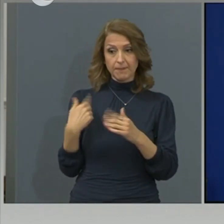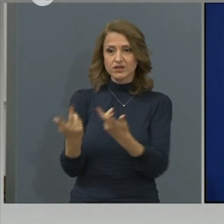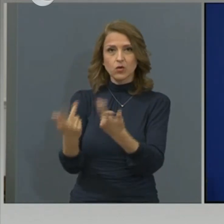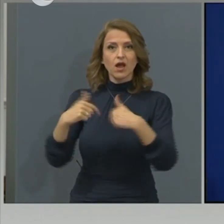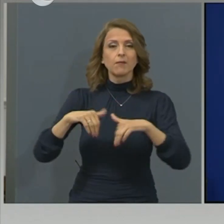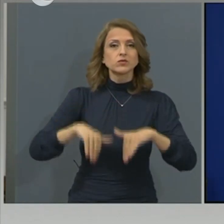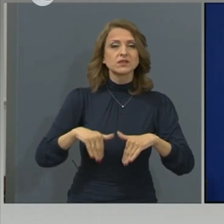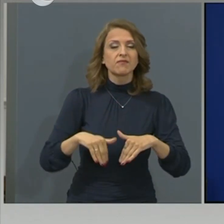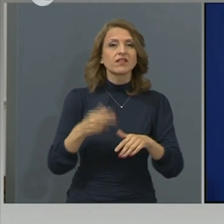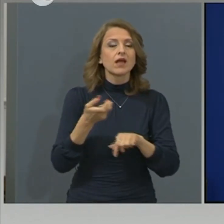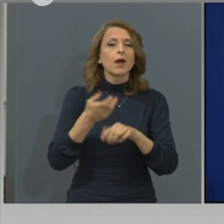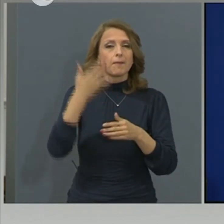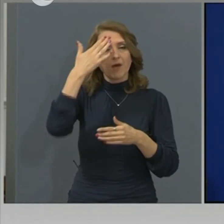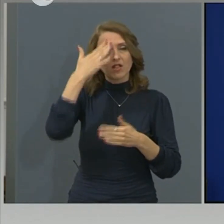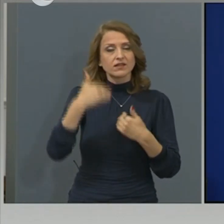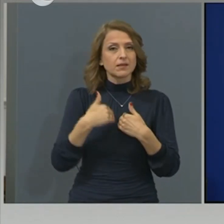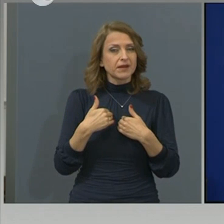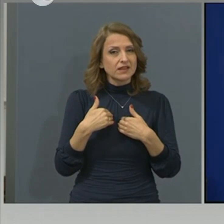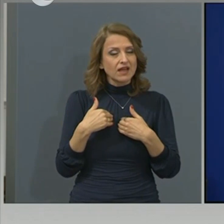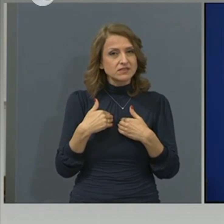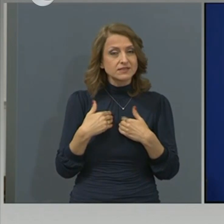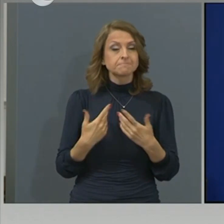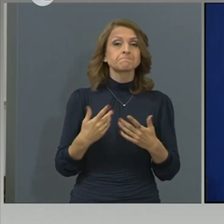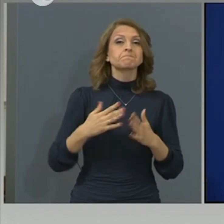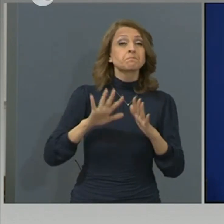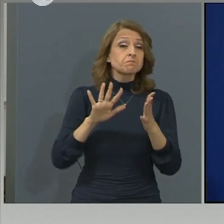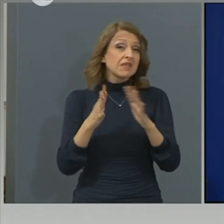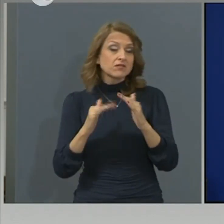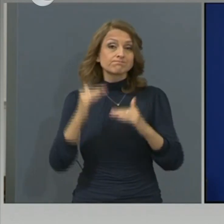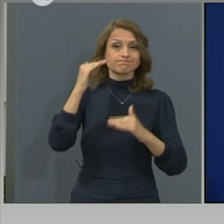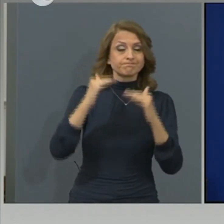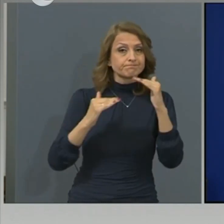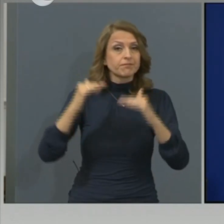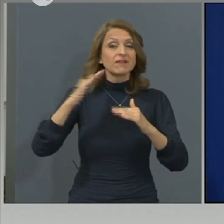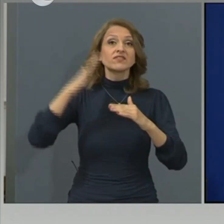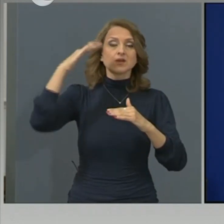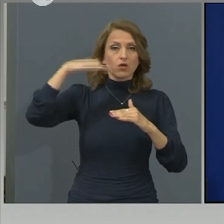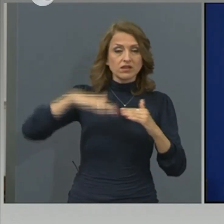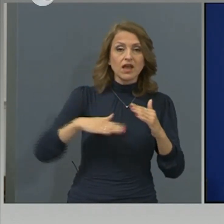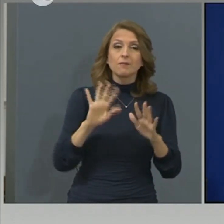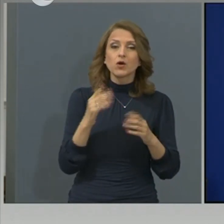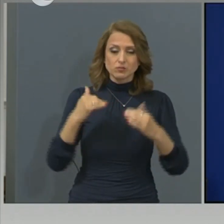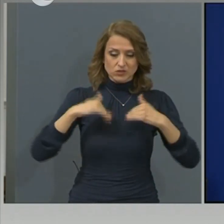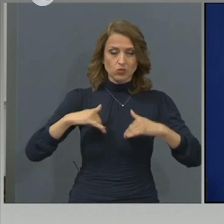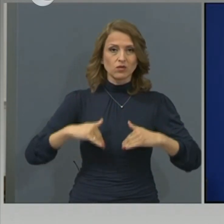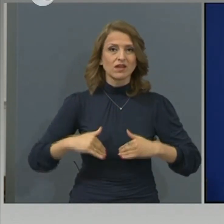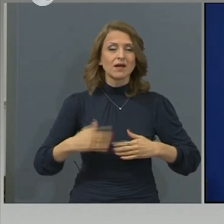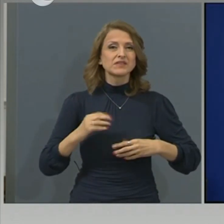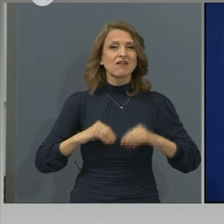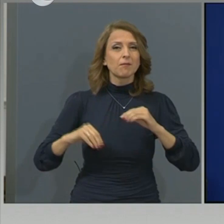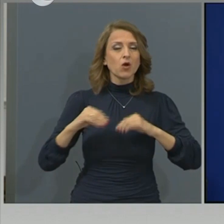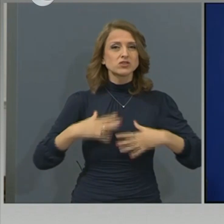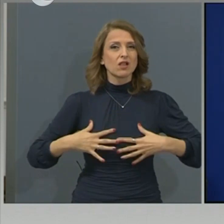бимодално повишение на температурата по време на престоя. Най-вероятно поради развитие на осложнение от долните дихателни пътища. Тогава вече